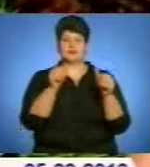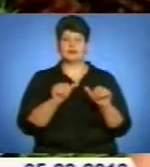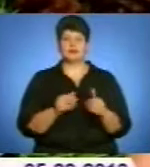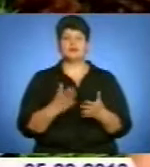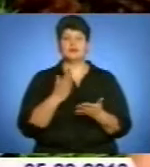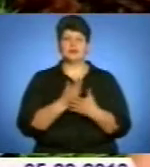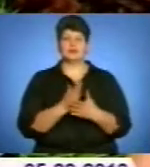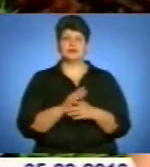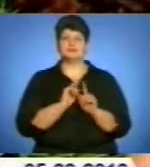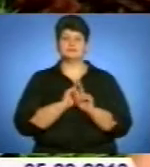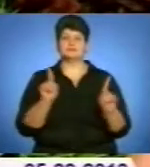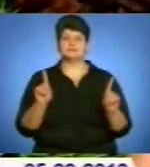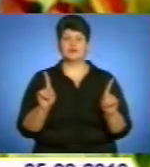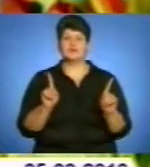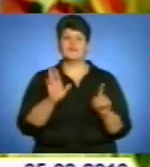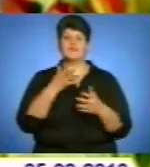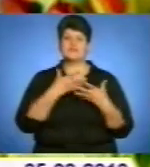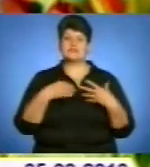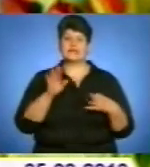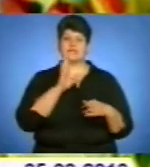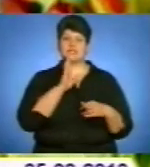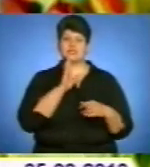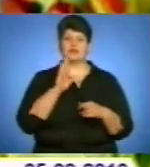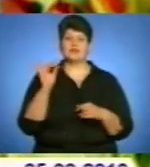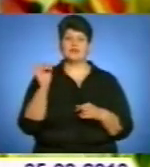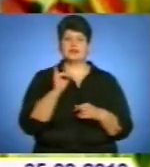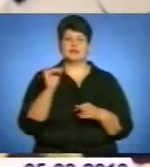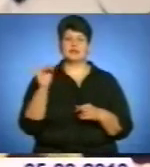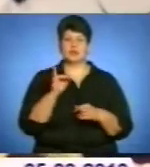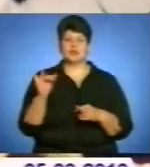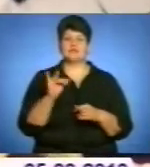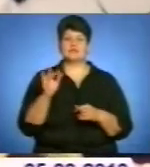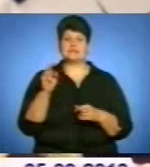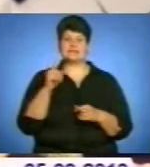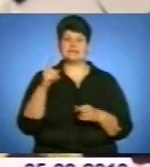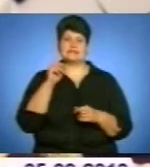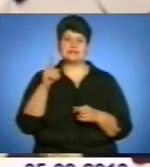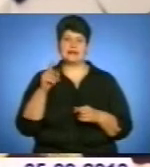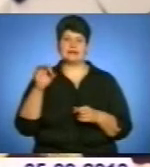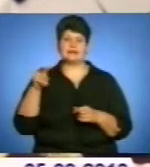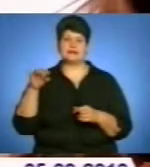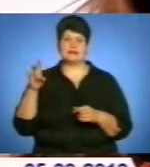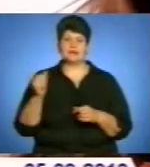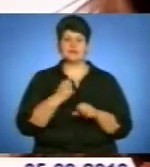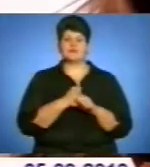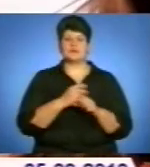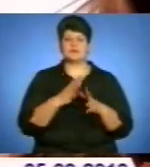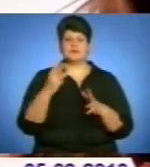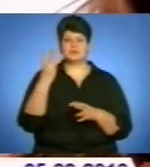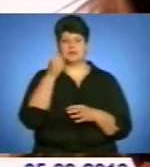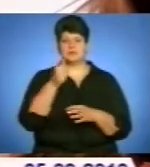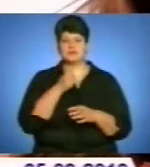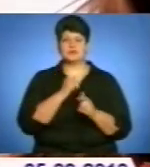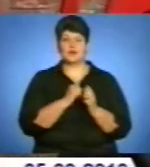фотовиставці «Весна жінка». Ірина та Юрій Зелененькі працювали над проєктом більше двох місяців. У результаті кожне фото